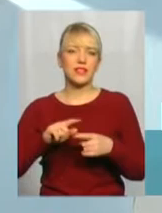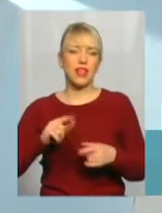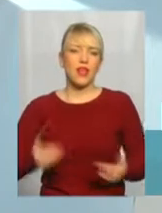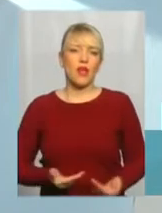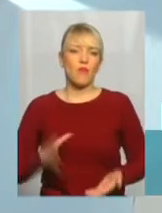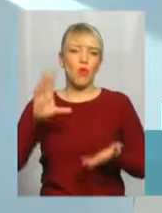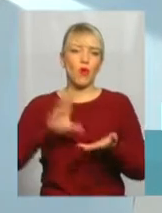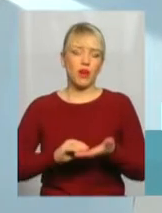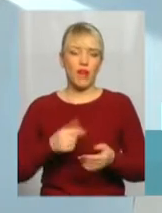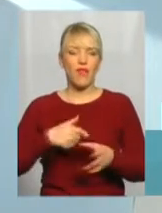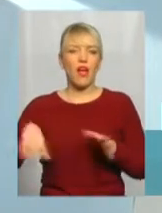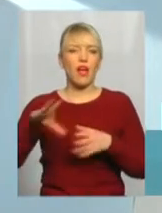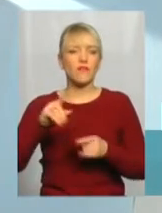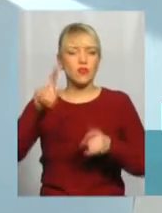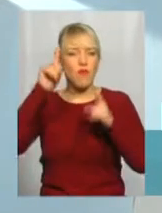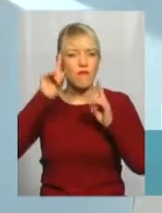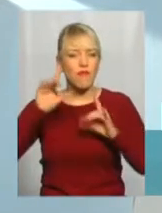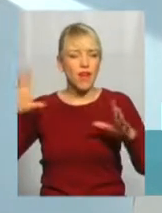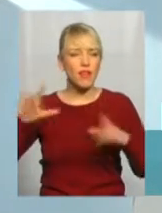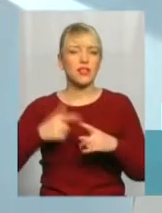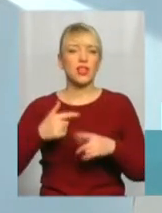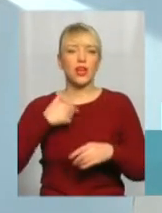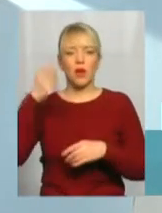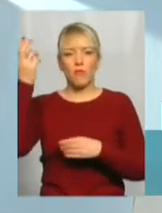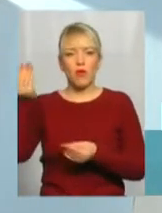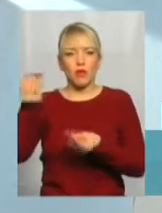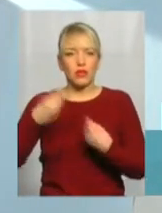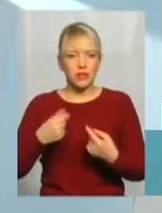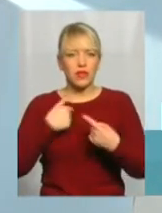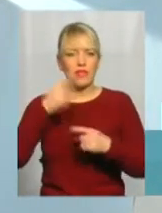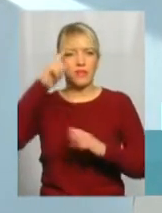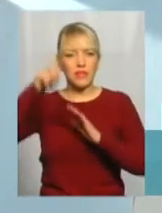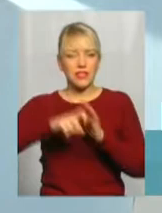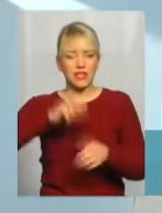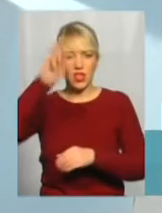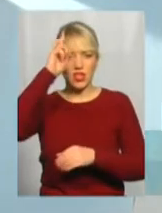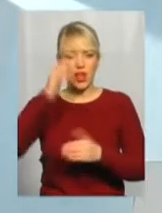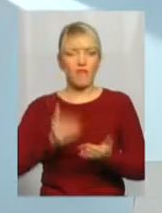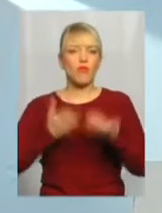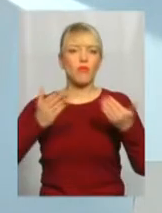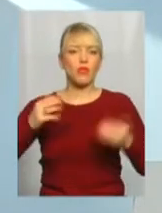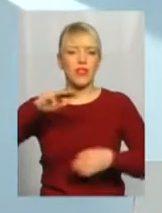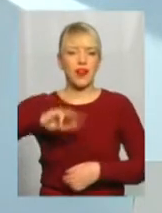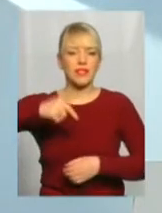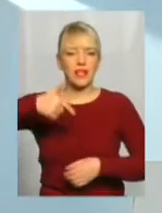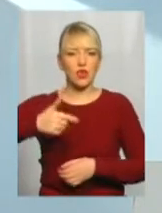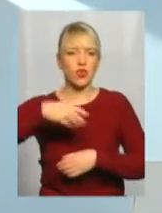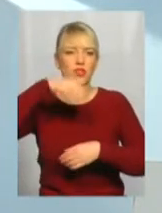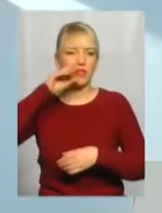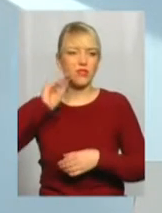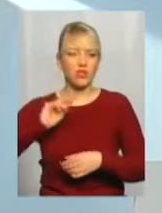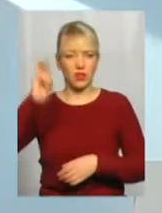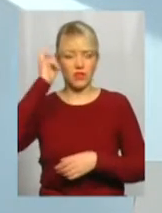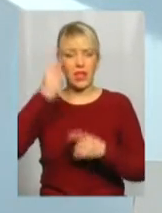мені Господь благословив пізнати тоді в Державному музеї Тараса Шевченка в Києві. І тепер це